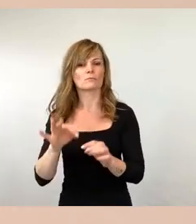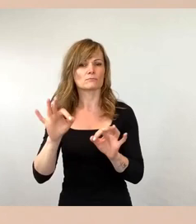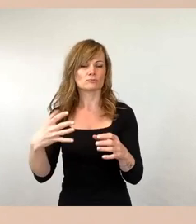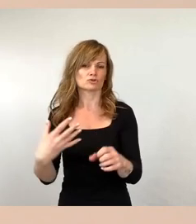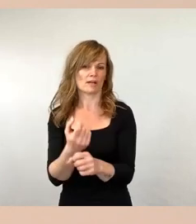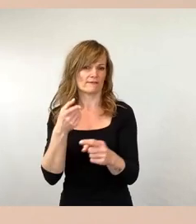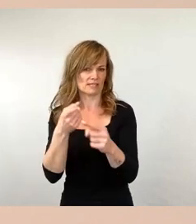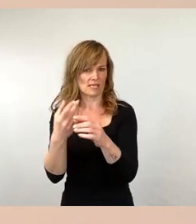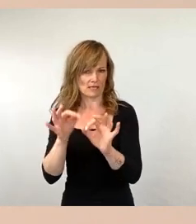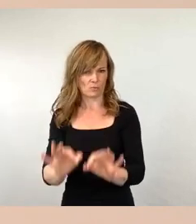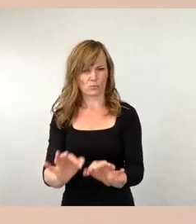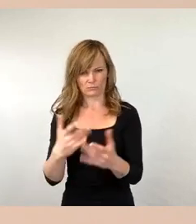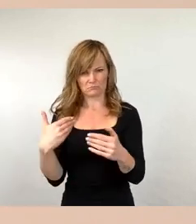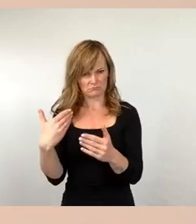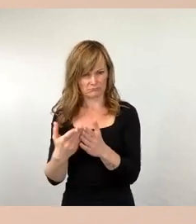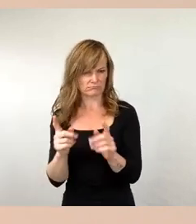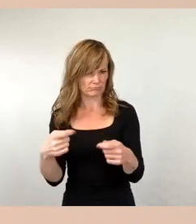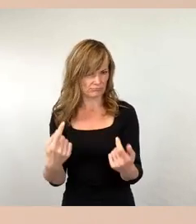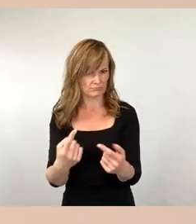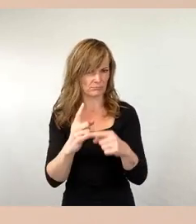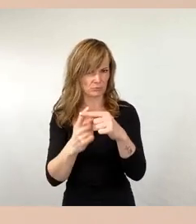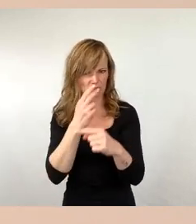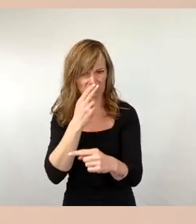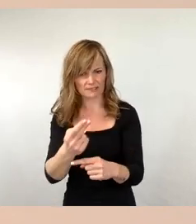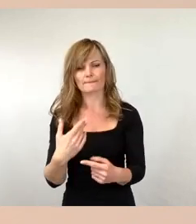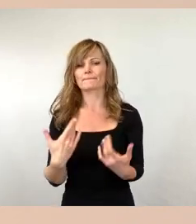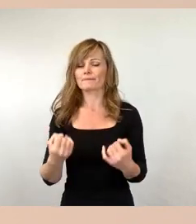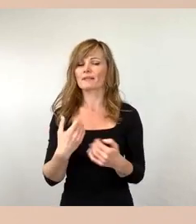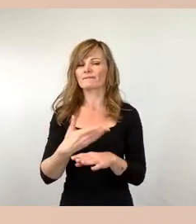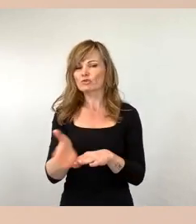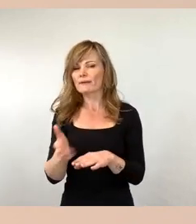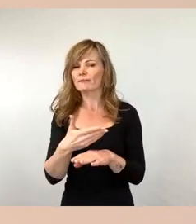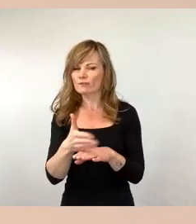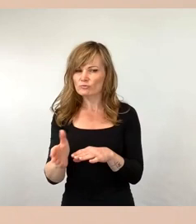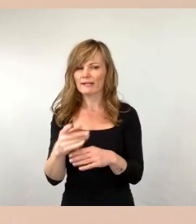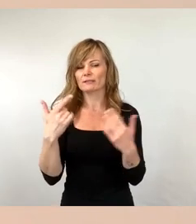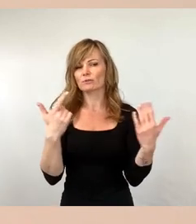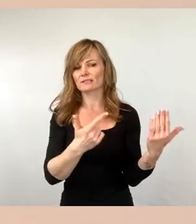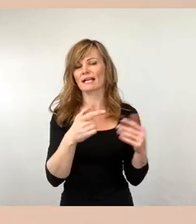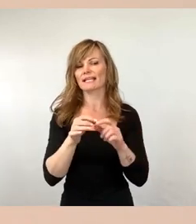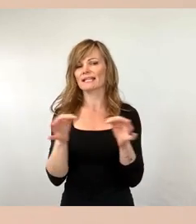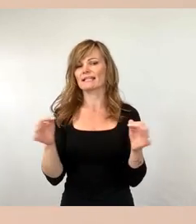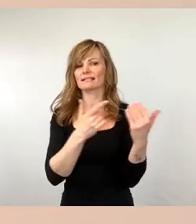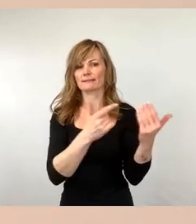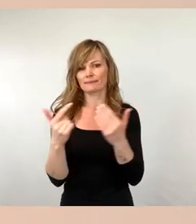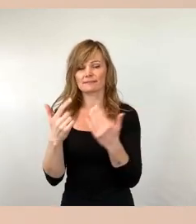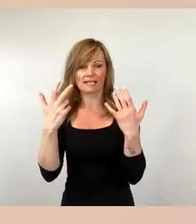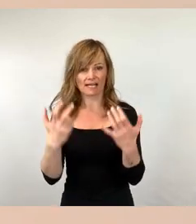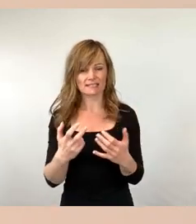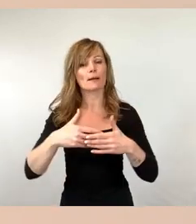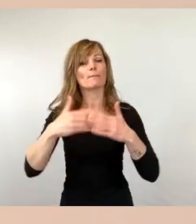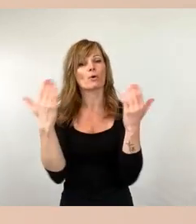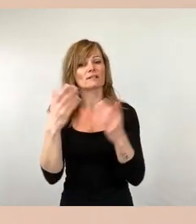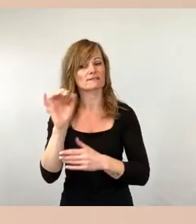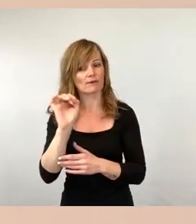hat. Die aktuell auftreten massiven Verspätungen der Linien 70 und 80 in den Morgenstunden sind auf Bauarbeiten an